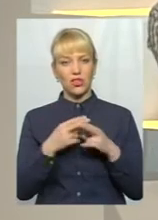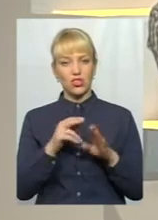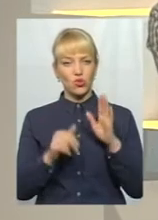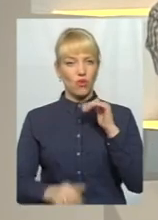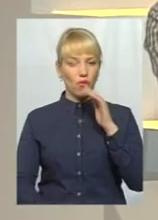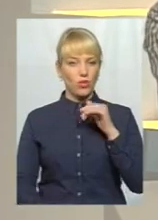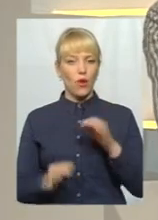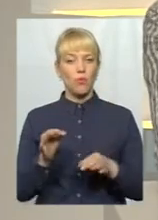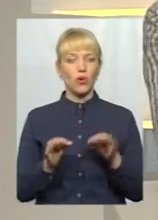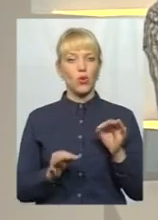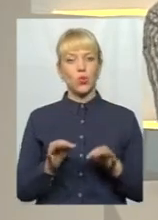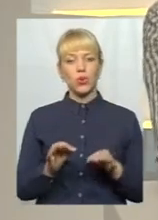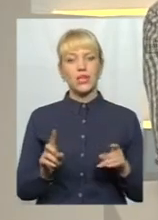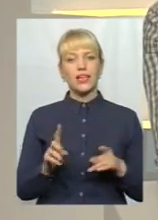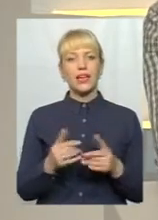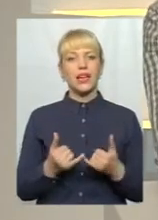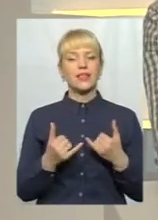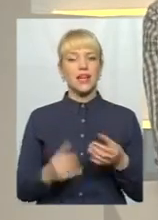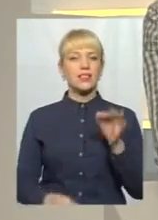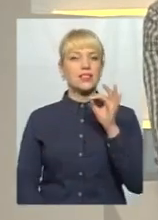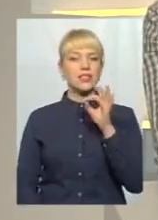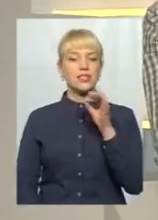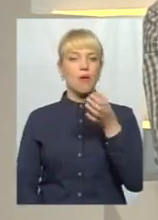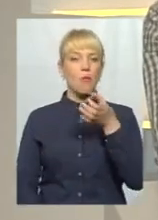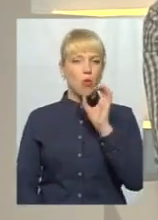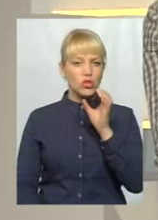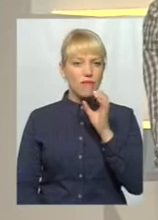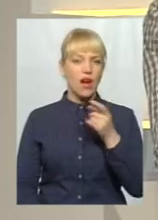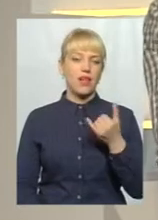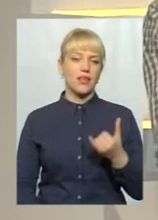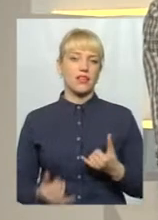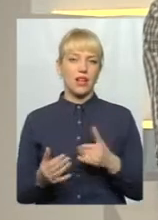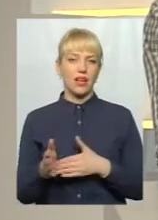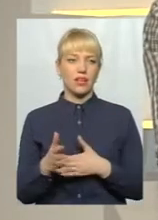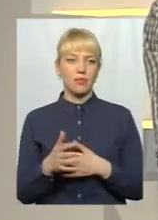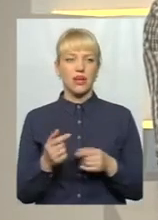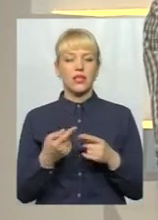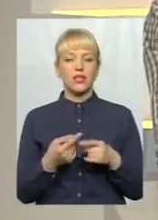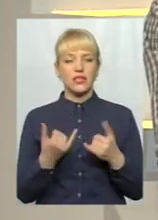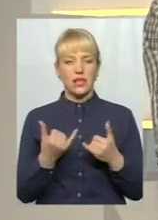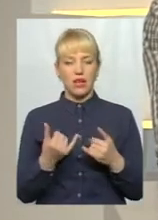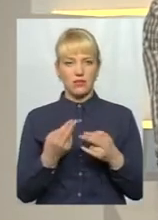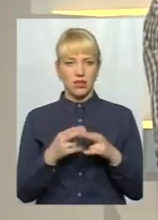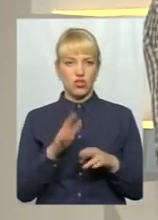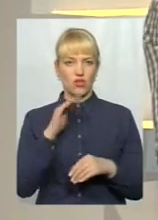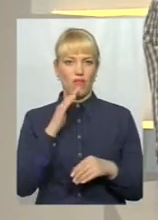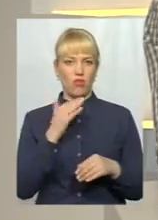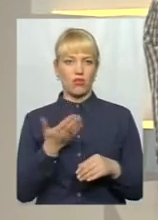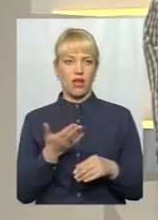природню, тобто яка для споживання, для риби і так далі, бо зараз реально виходить статус технічної води...